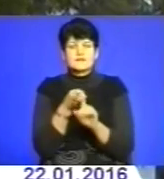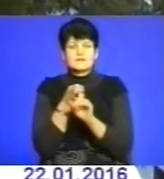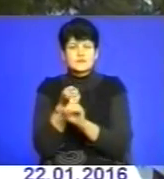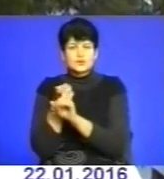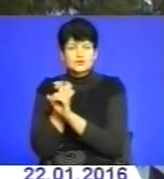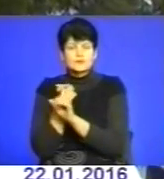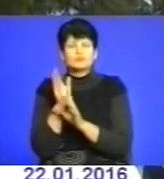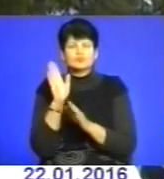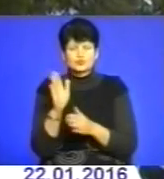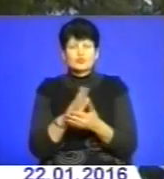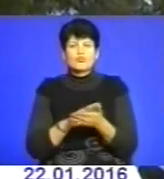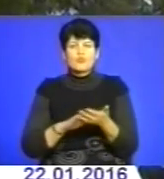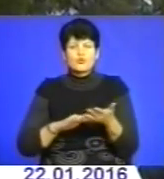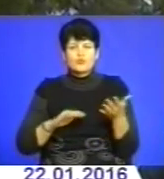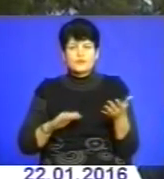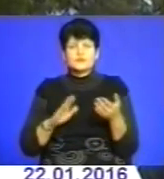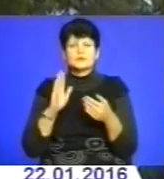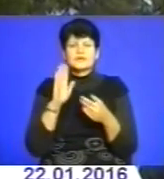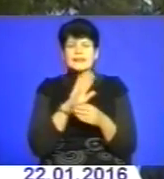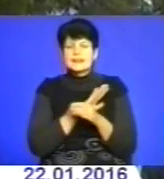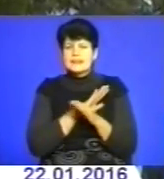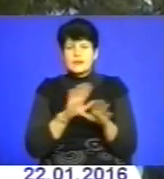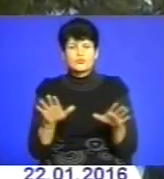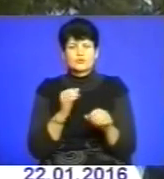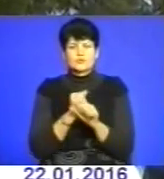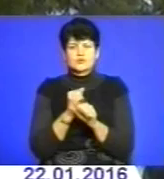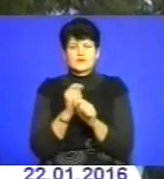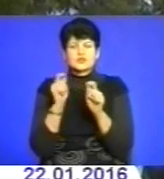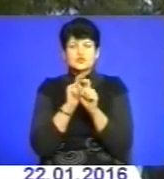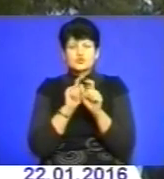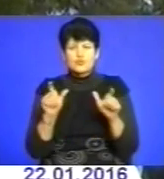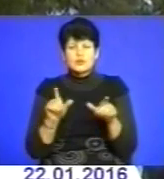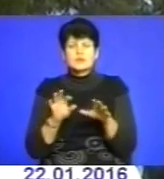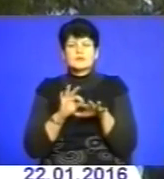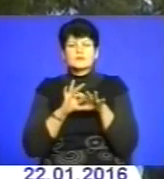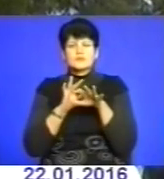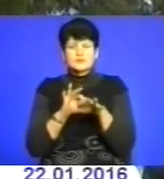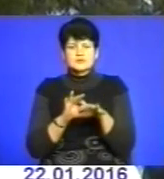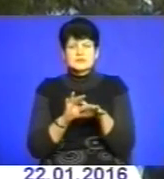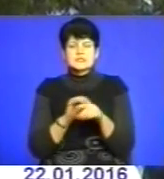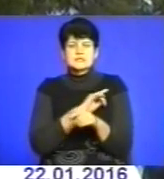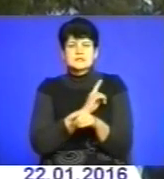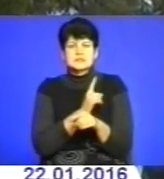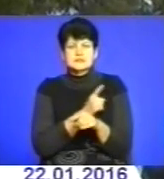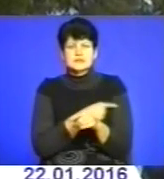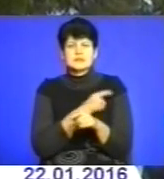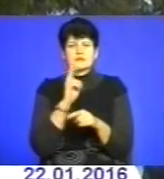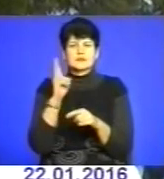продовжені. Тобто не будуть працювати школи, введено посилений санітарний режим в